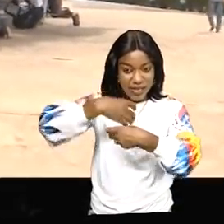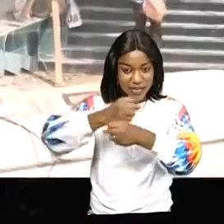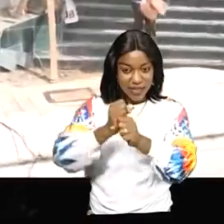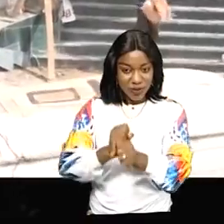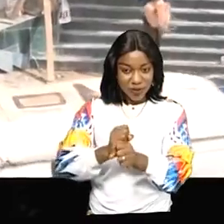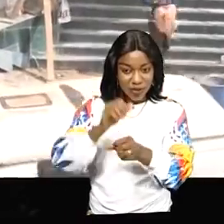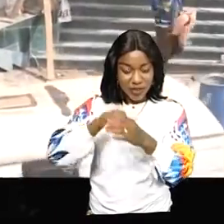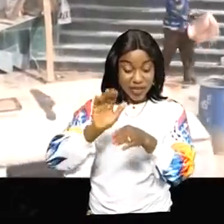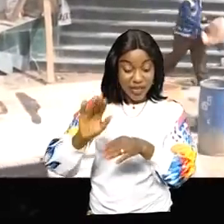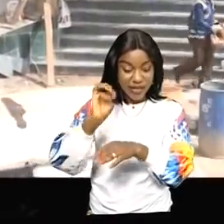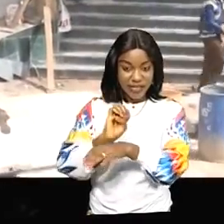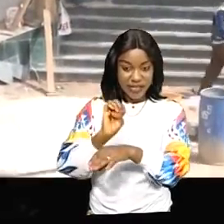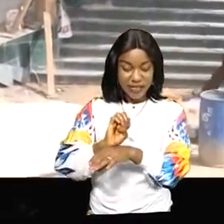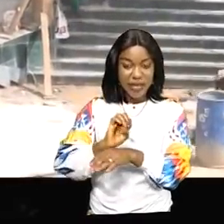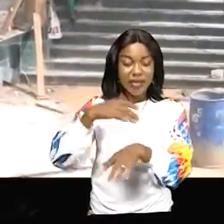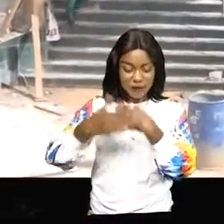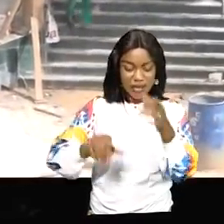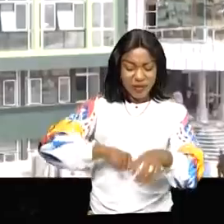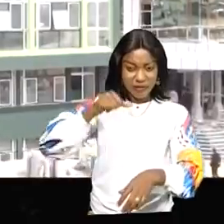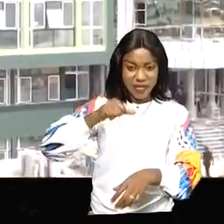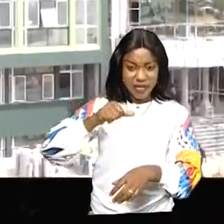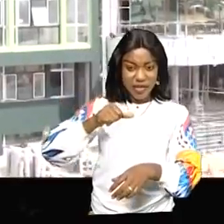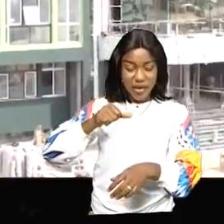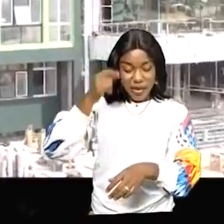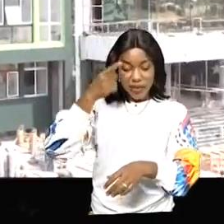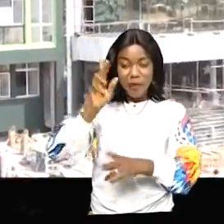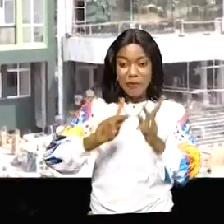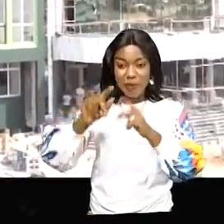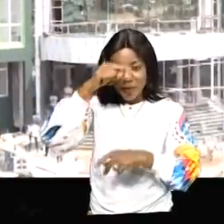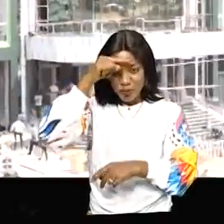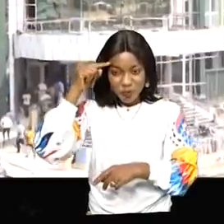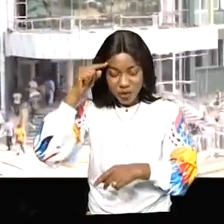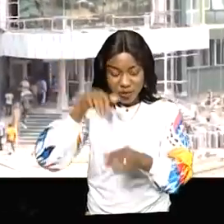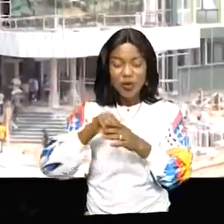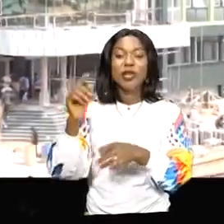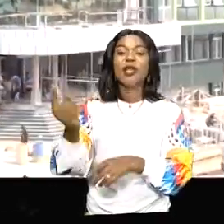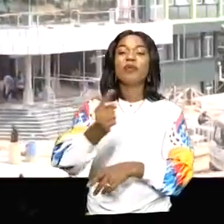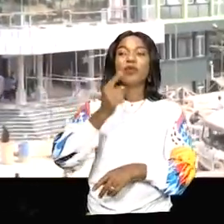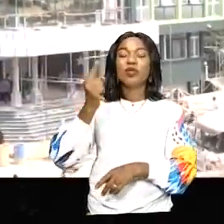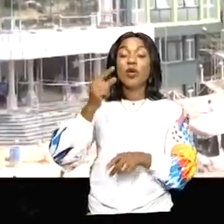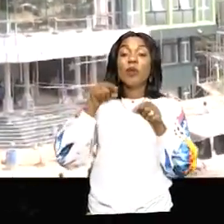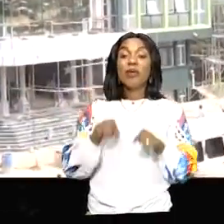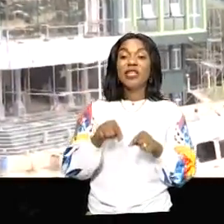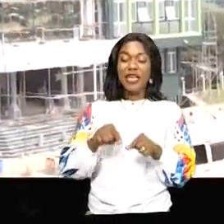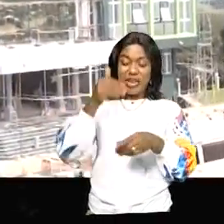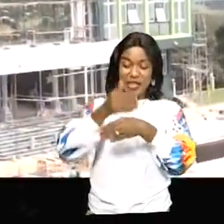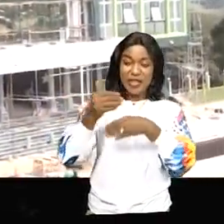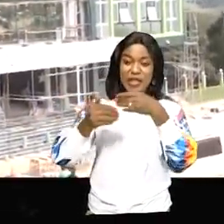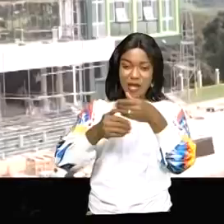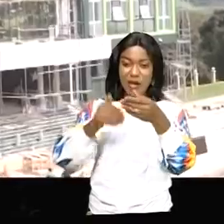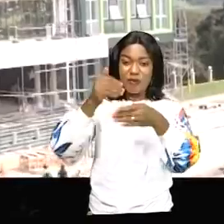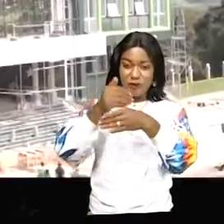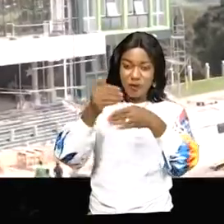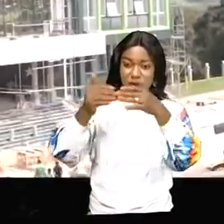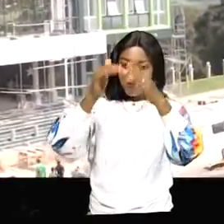leur église qui fait aujourd'hui la fierté du peuple noir de par le monde. Le musée, actuellement en travaux de finition, sera